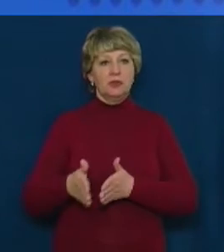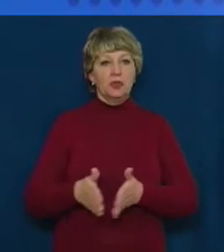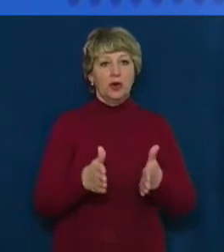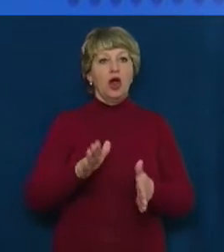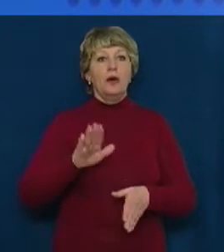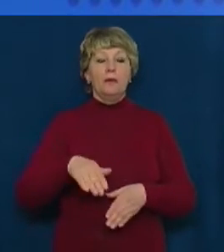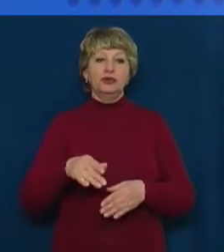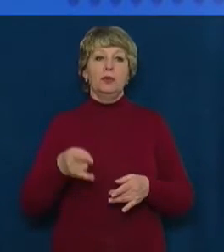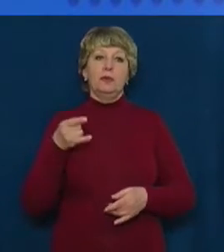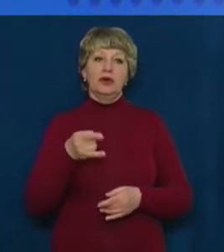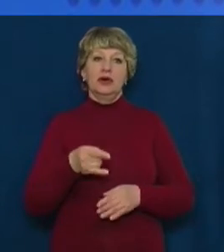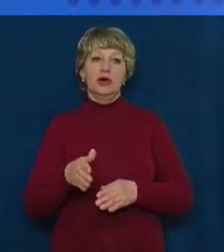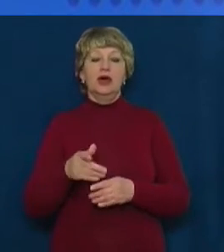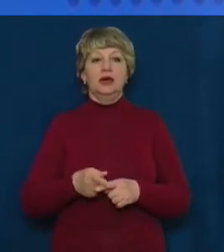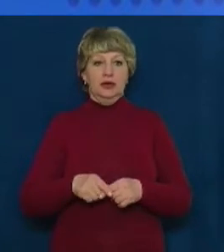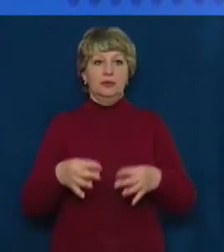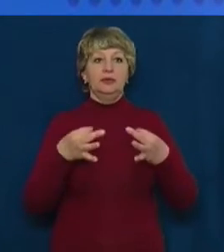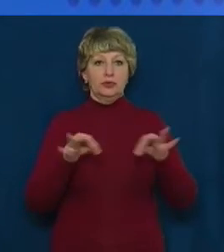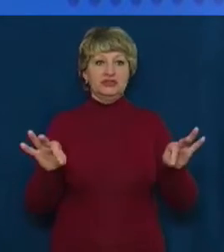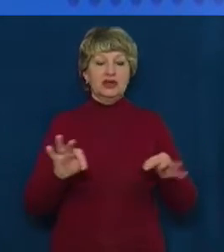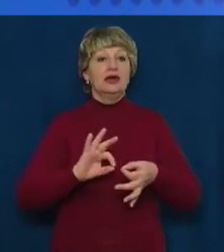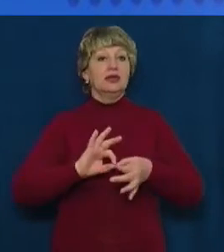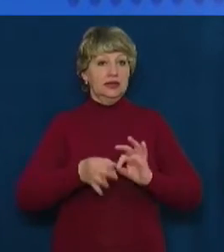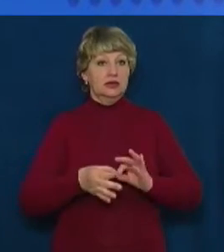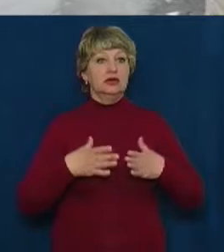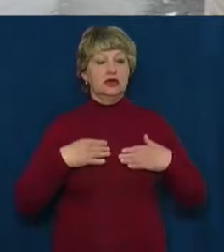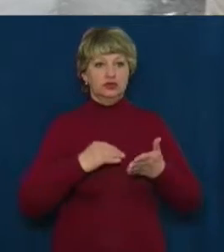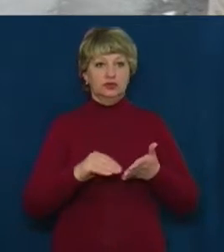автомобілі пропускали. Детальніше у сюжеті Тетяни Недбайло.